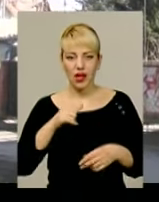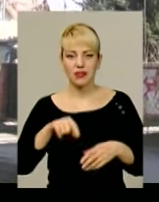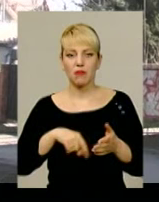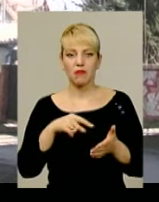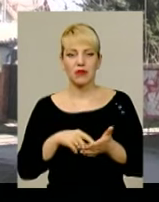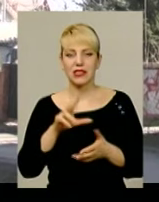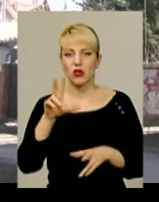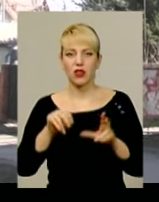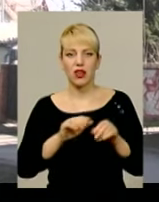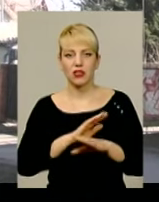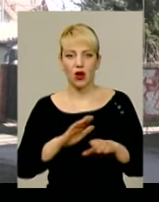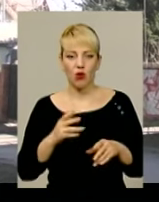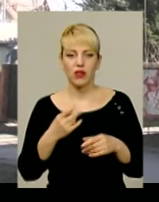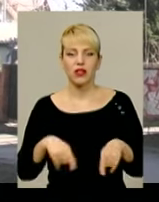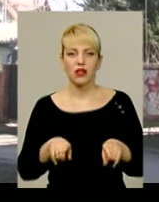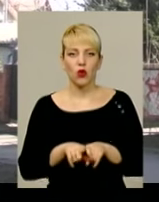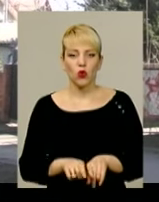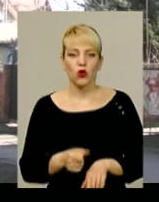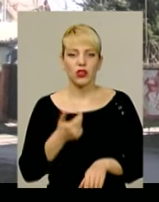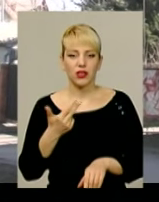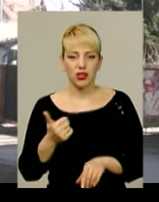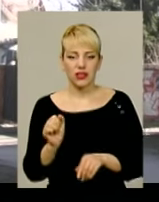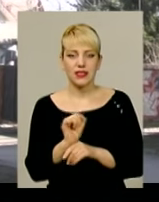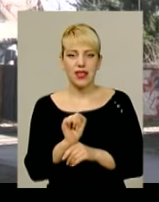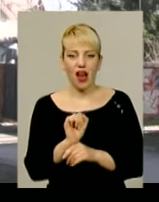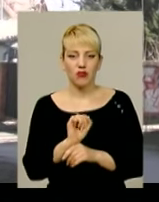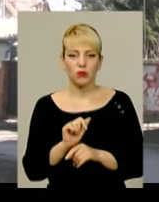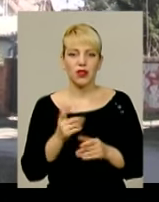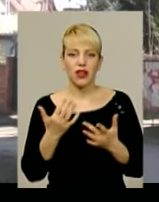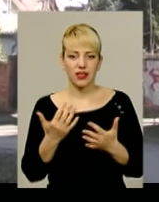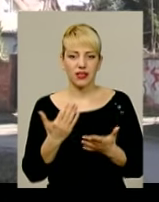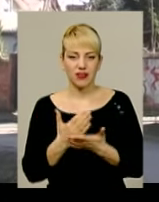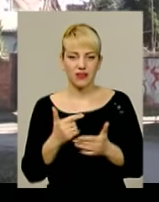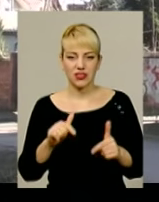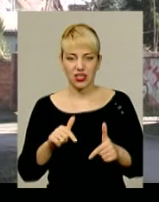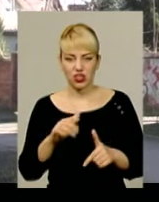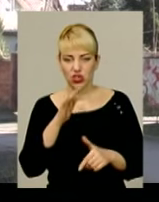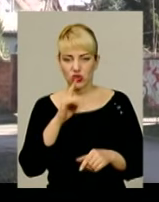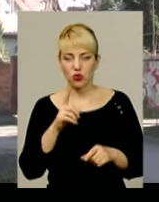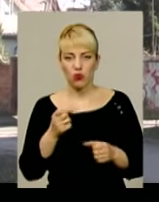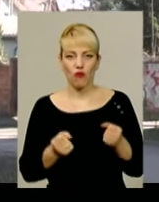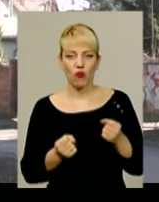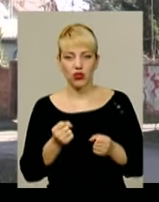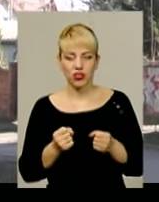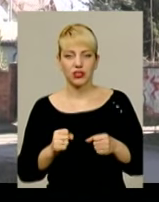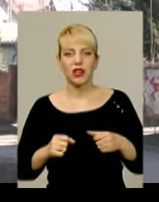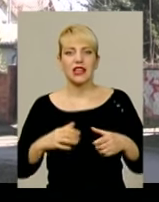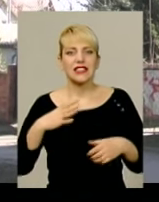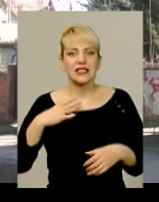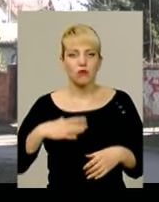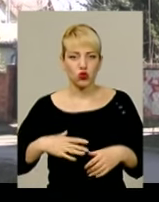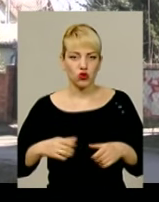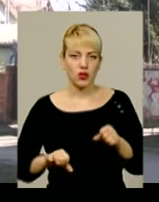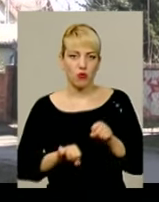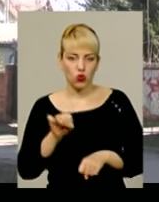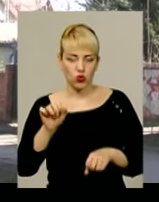кількість автомобілів, яка зараз є на даний час. Тому водії змушені порушувати правила дорожнього руху,